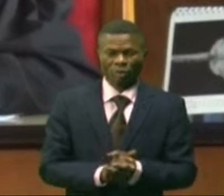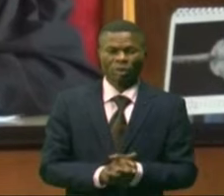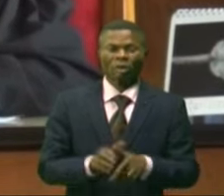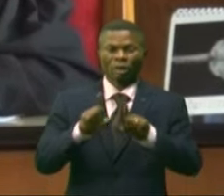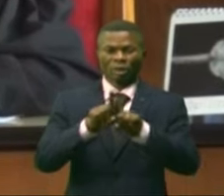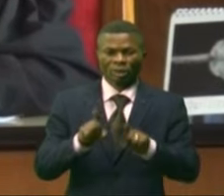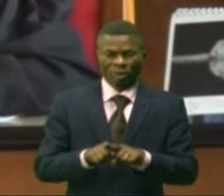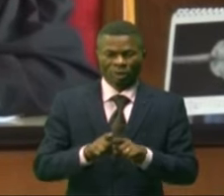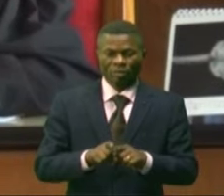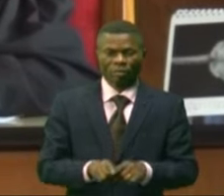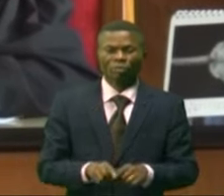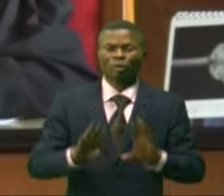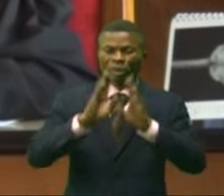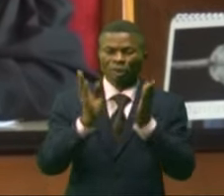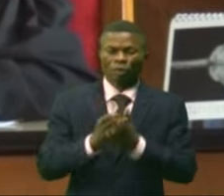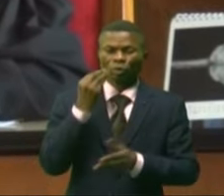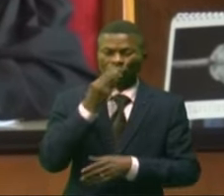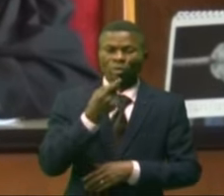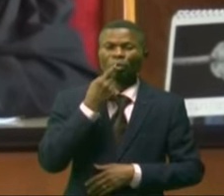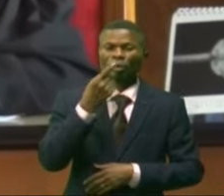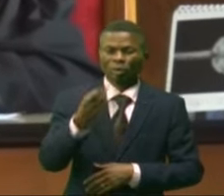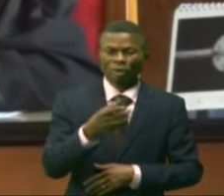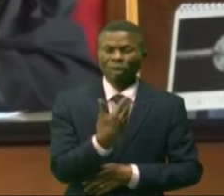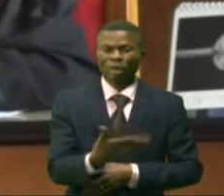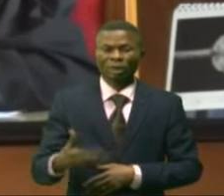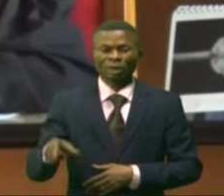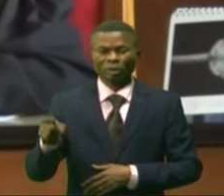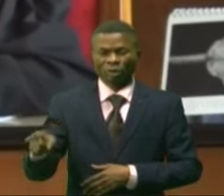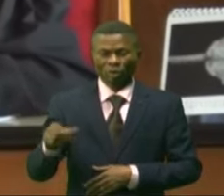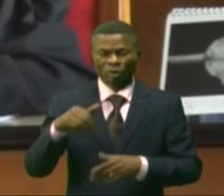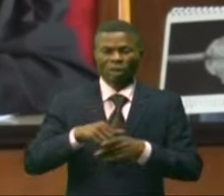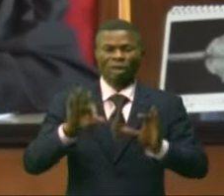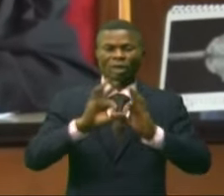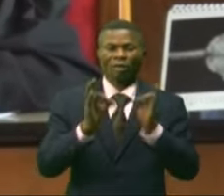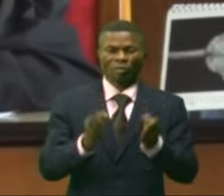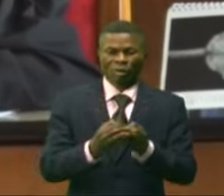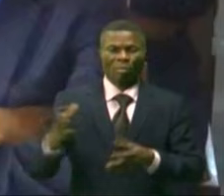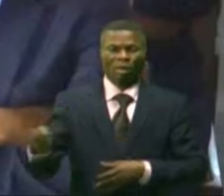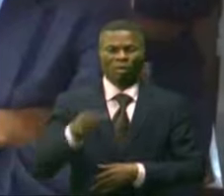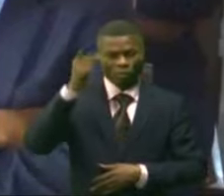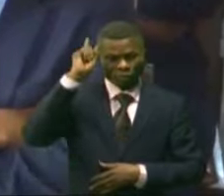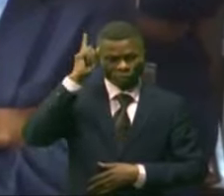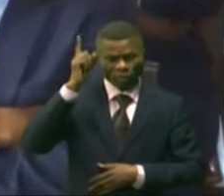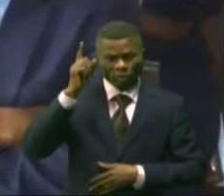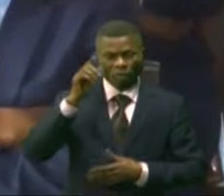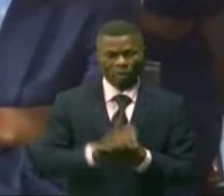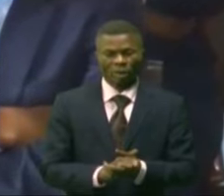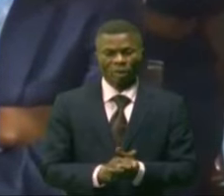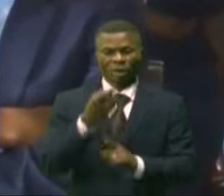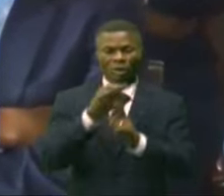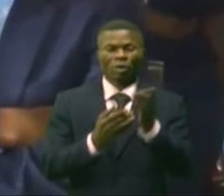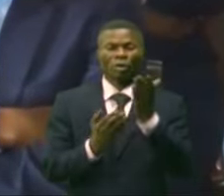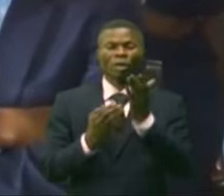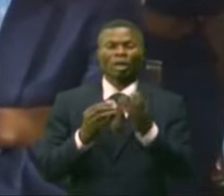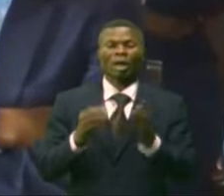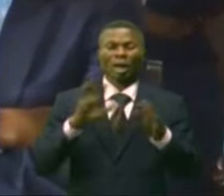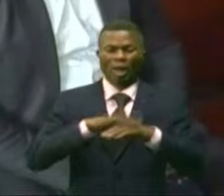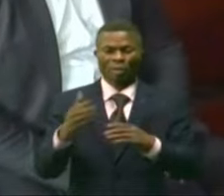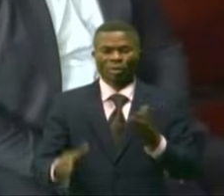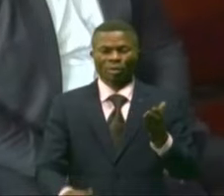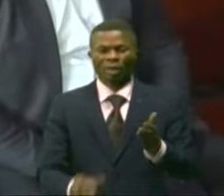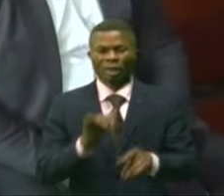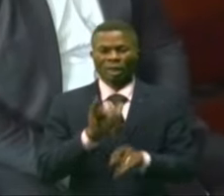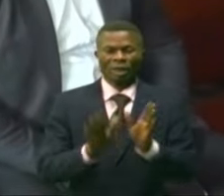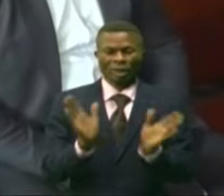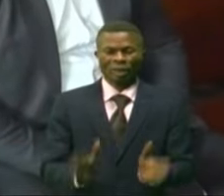de déclaration de son patrimoine familial. En juin, le greffier de